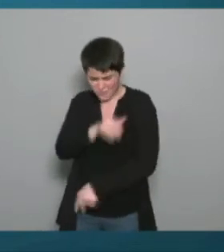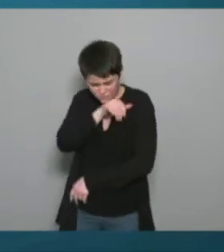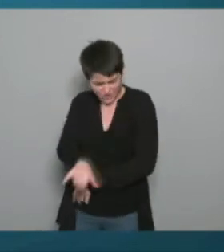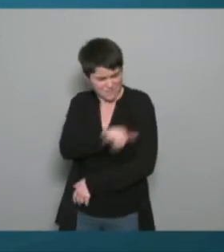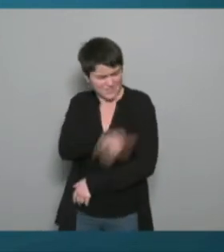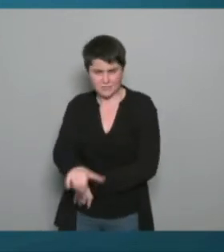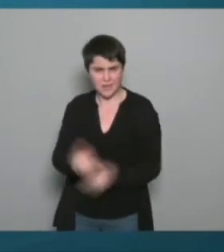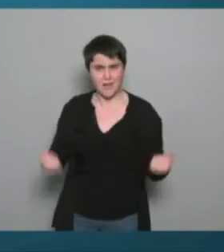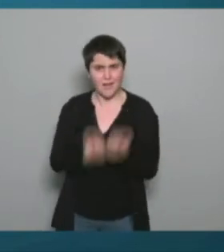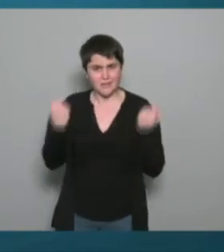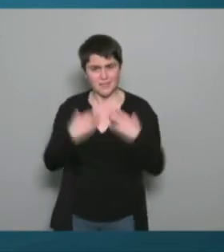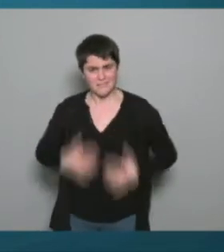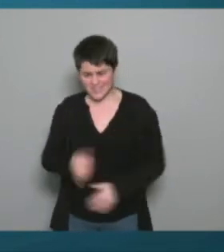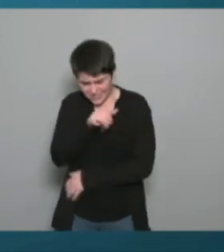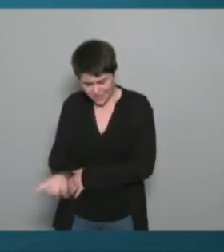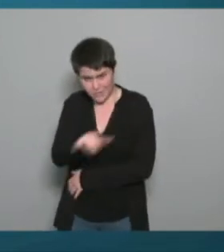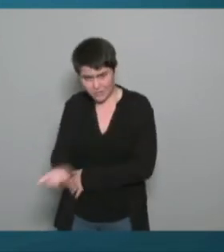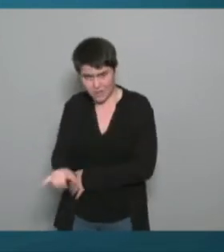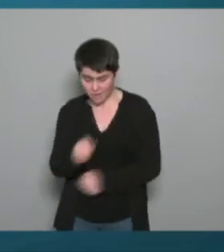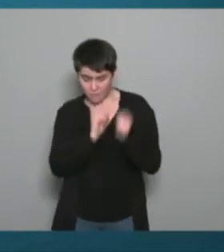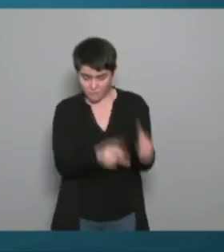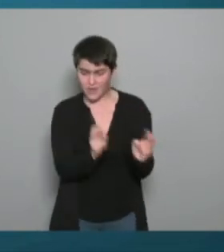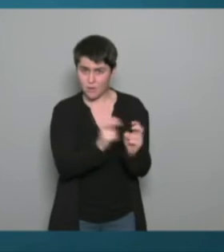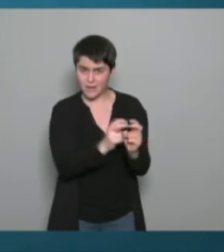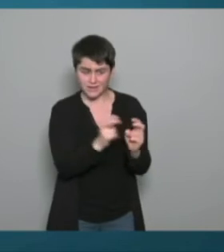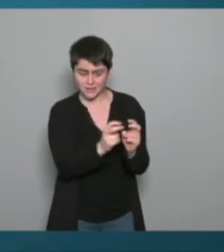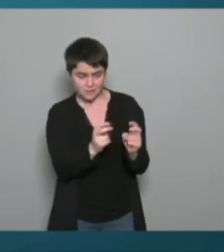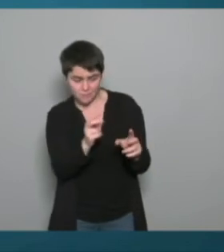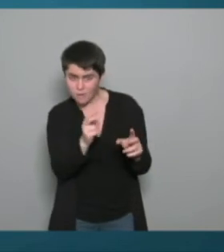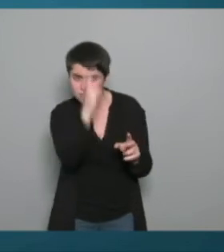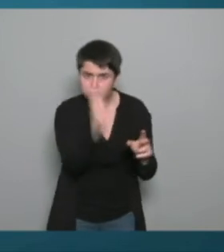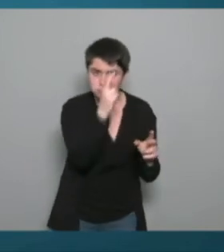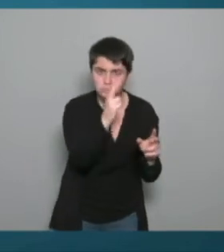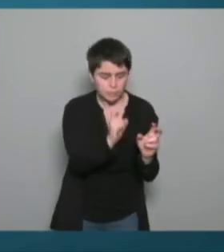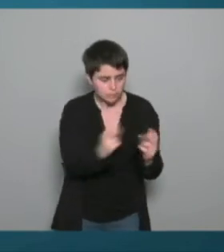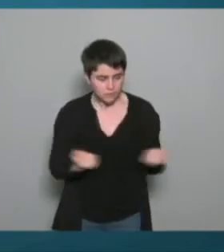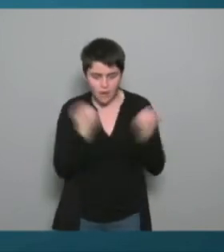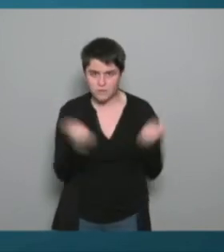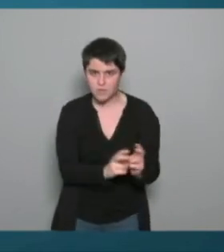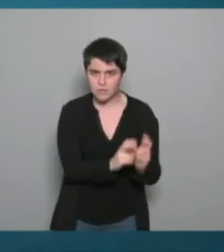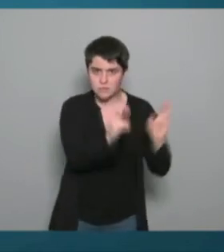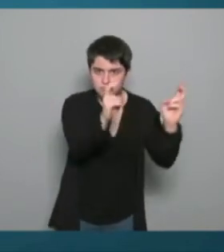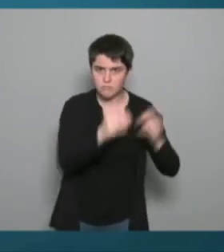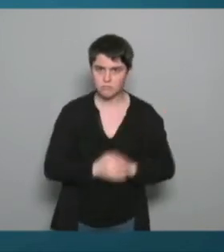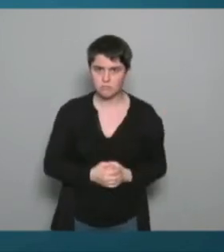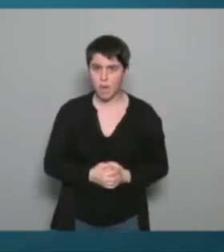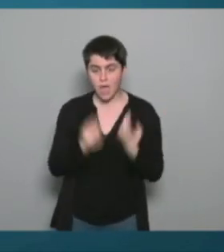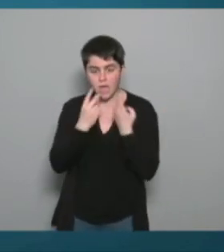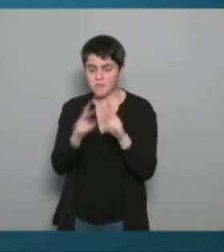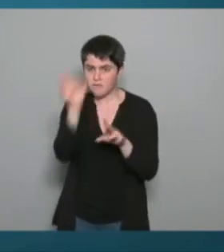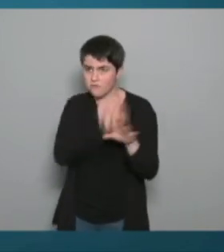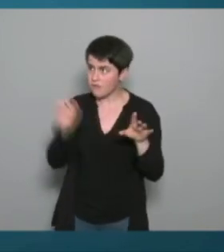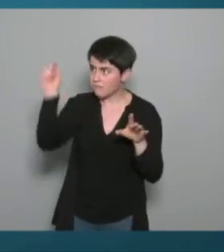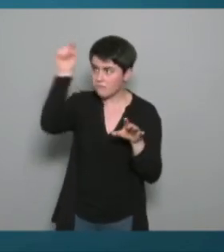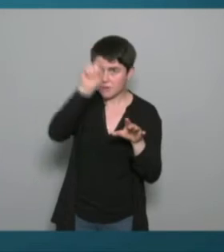dispositifs on font de plus en plus et on a des villes aujourd'hui qui développent ces dispositifs et tout ça fait